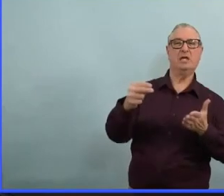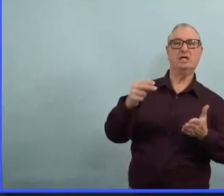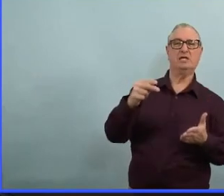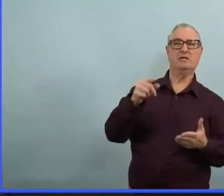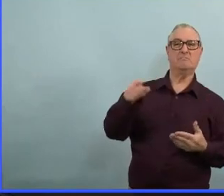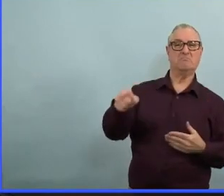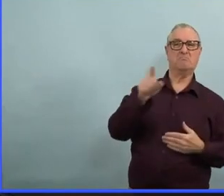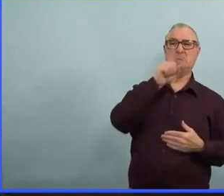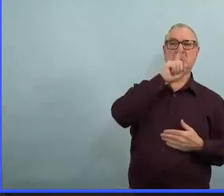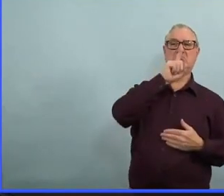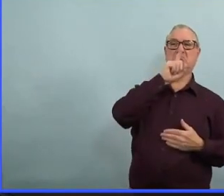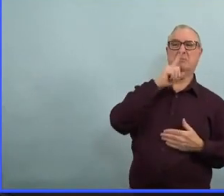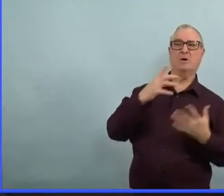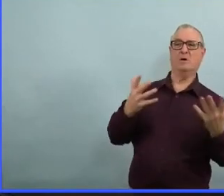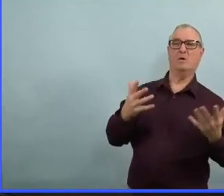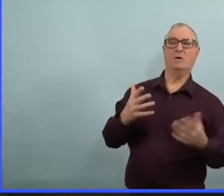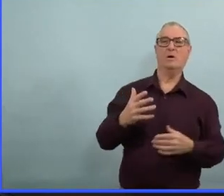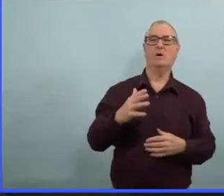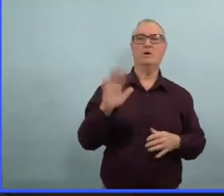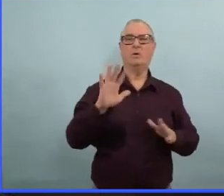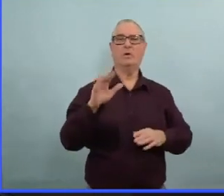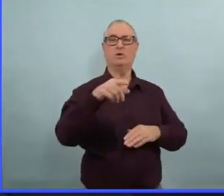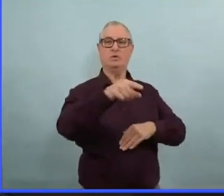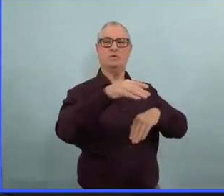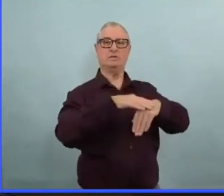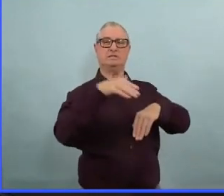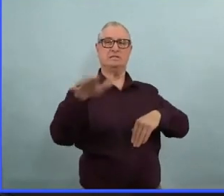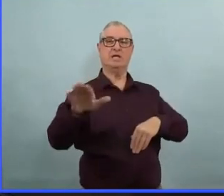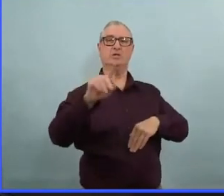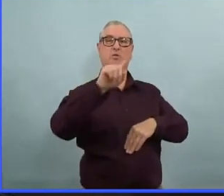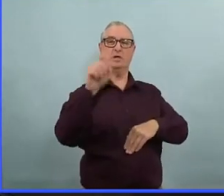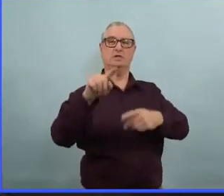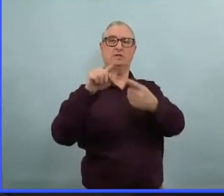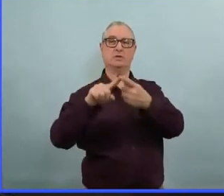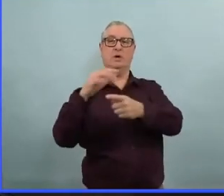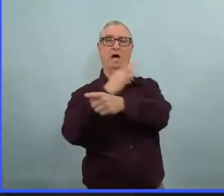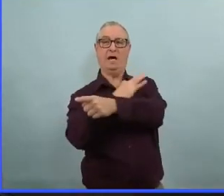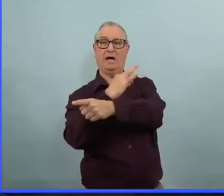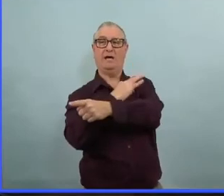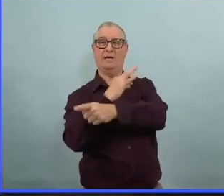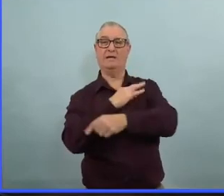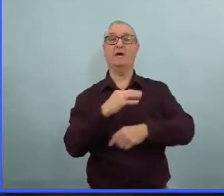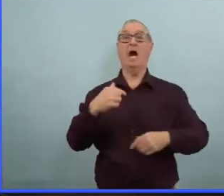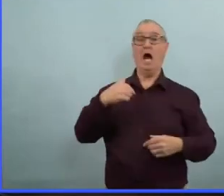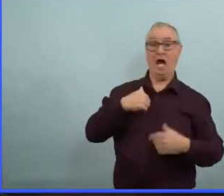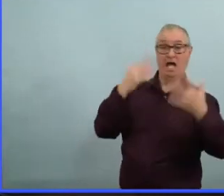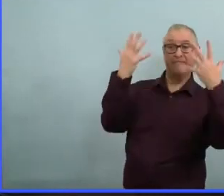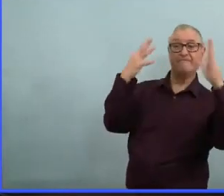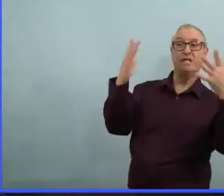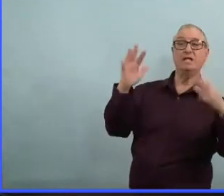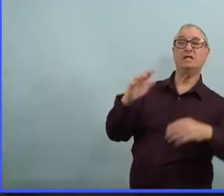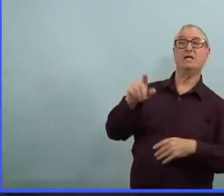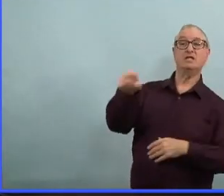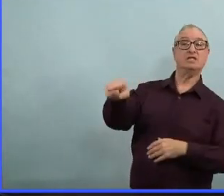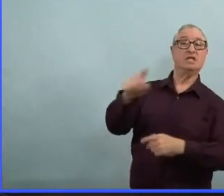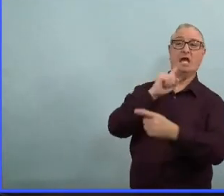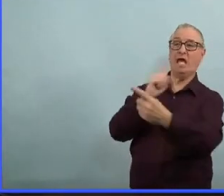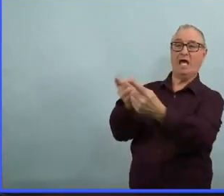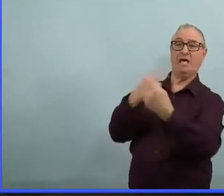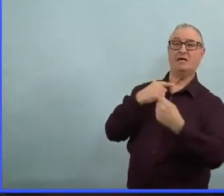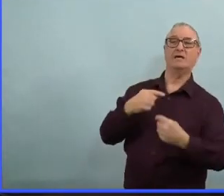bon c'est la fin de la réunion non ça a été divulgué c'est faux de dire que ça n'a pas été divulgué